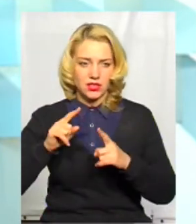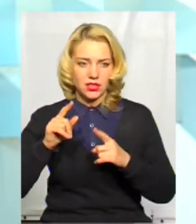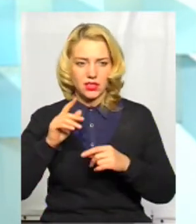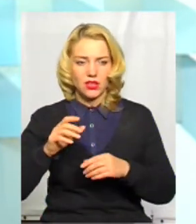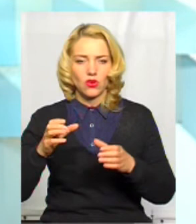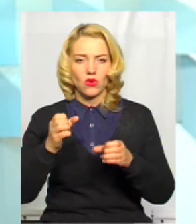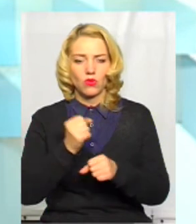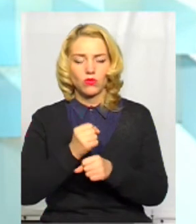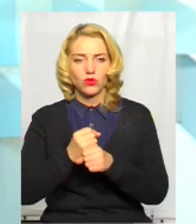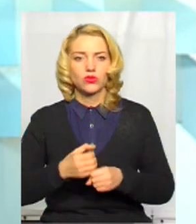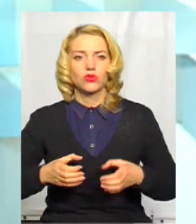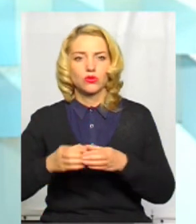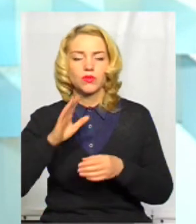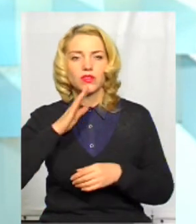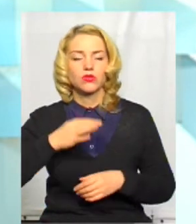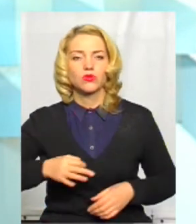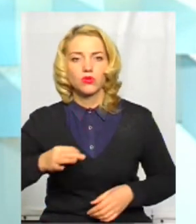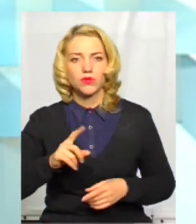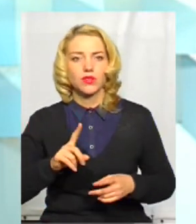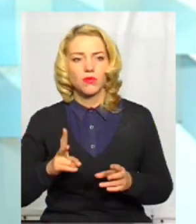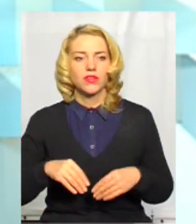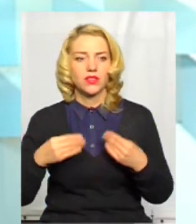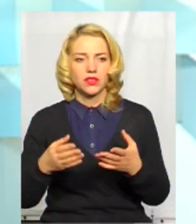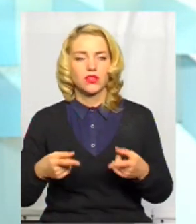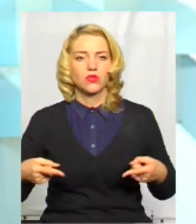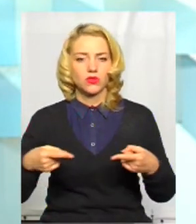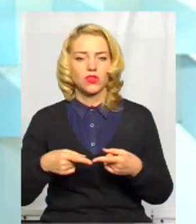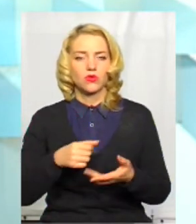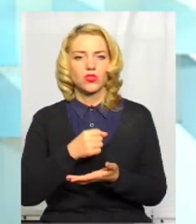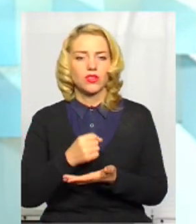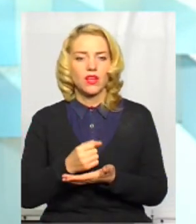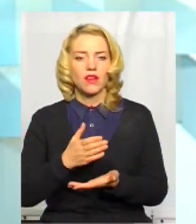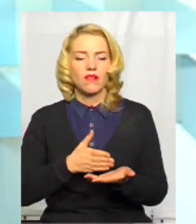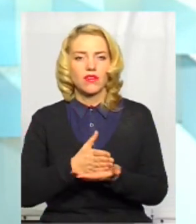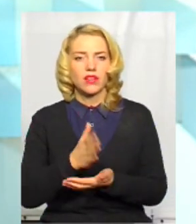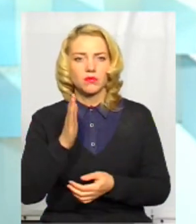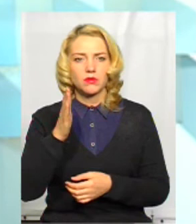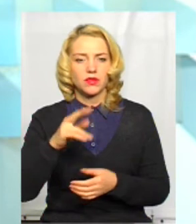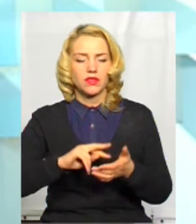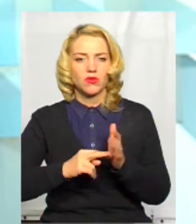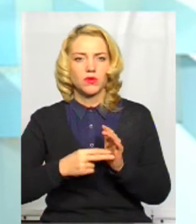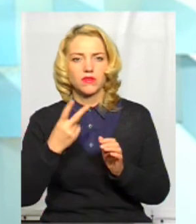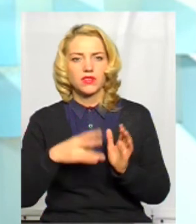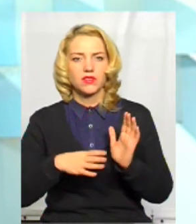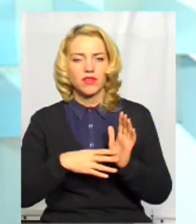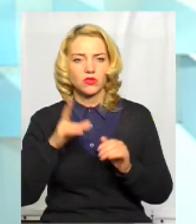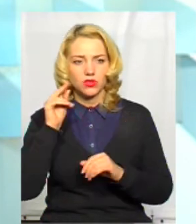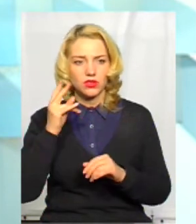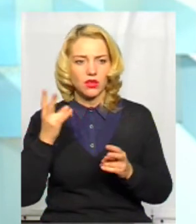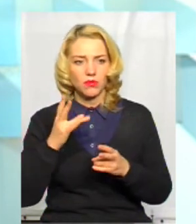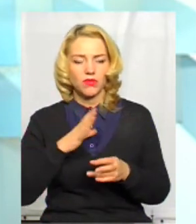засідання робочої групи в нашій області, яка має надати вже остаточний варіант цього перспективного плану, який до 29 числа має бути